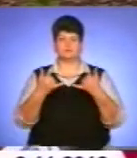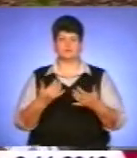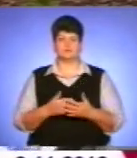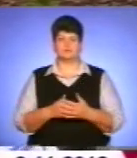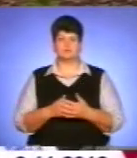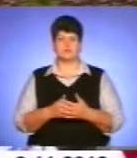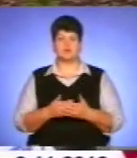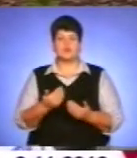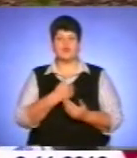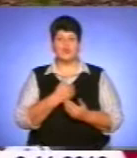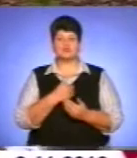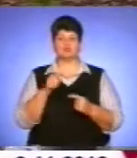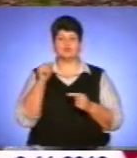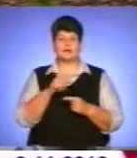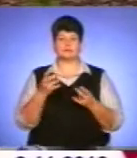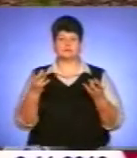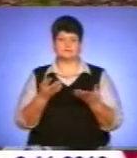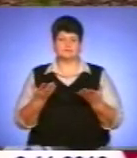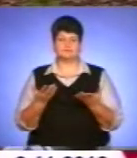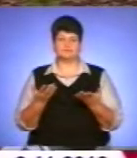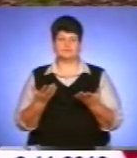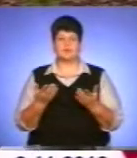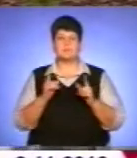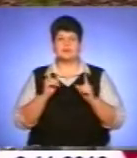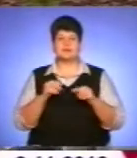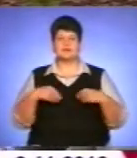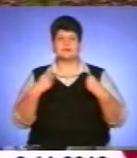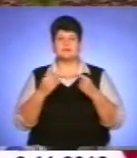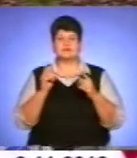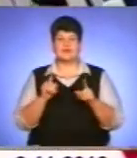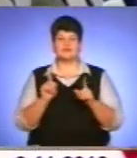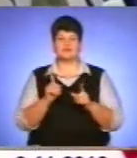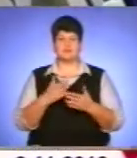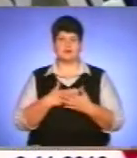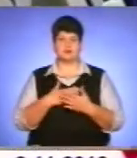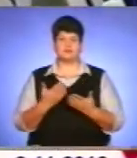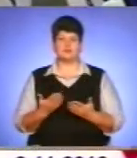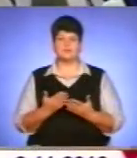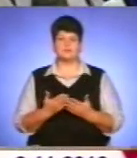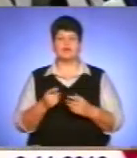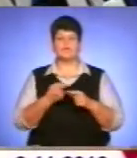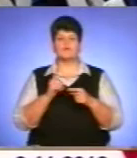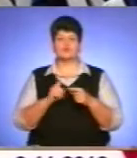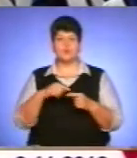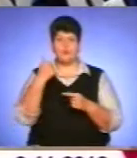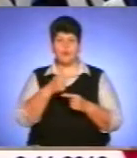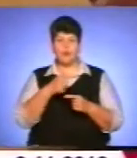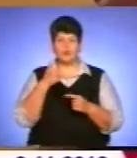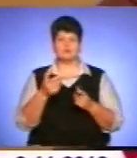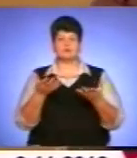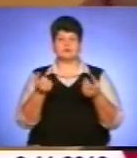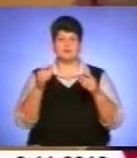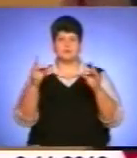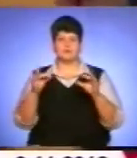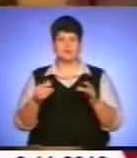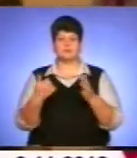І так, як хочуть потребуючі, ми тільки даємо те, що ми маємо. Цьогоріч пакунки із дарами осені отримали до